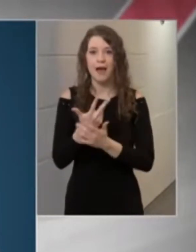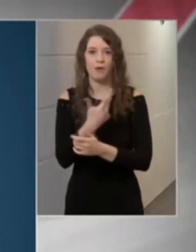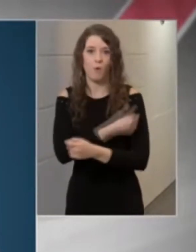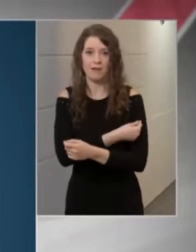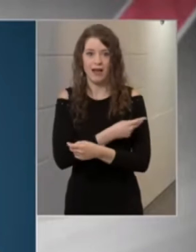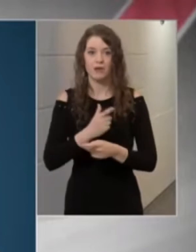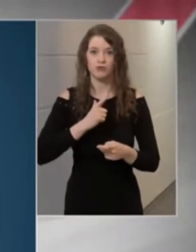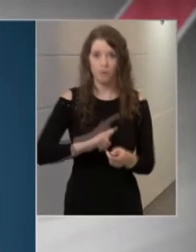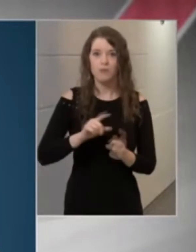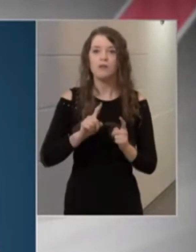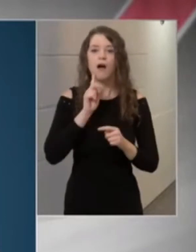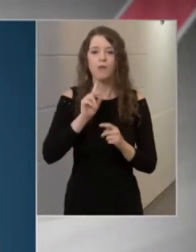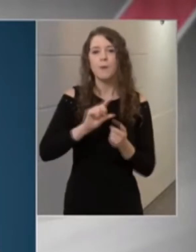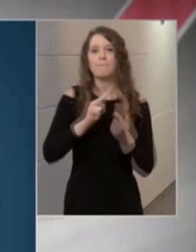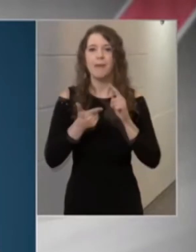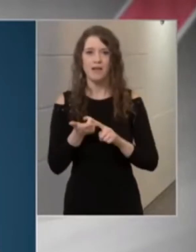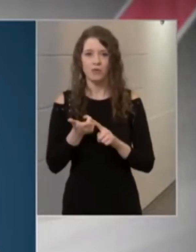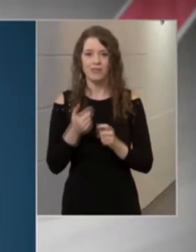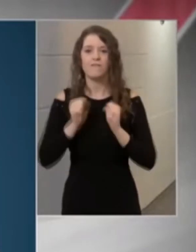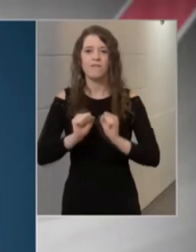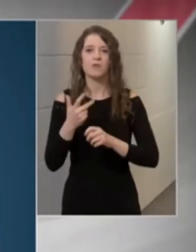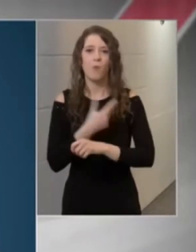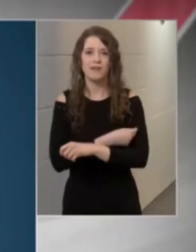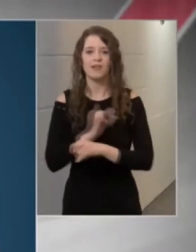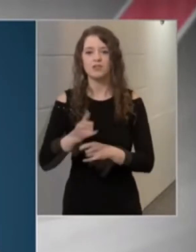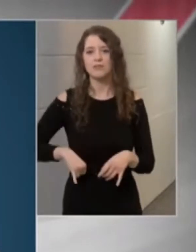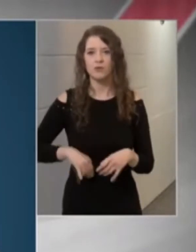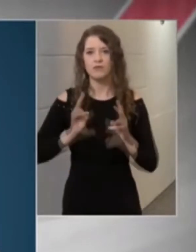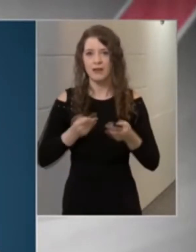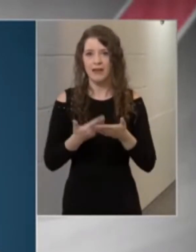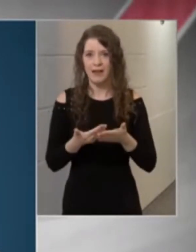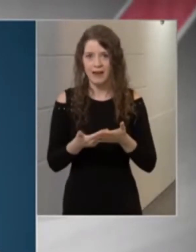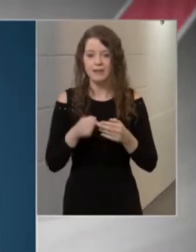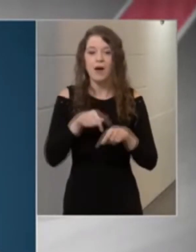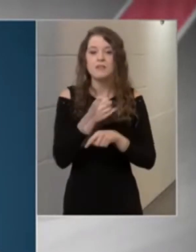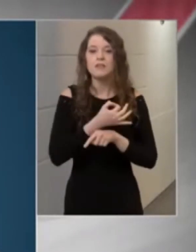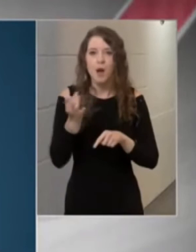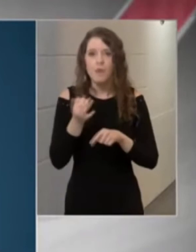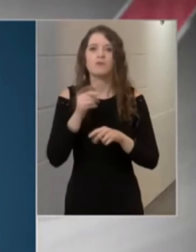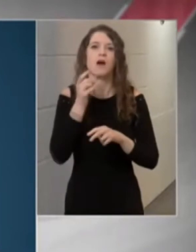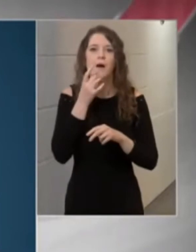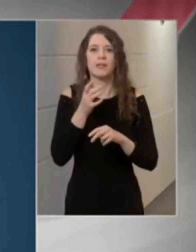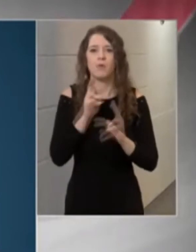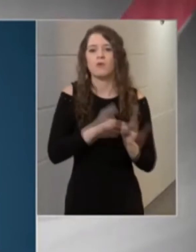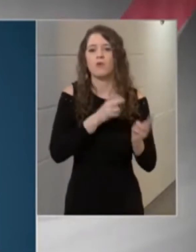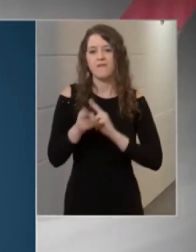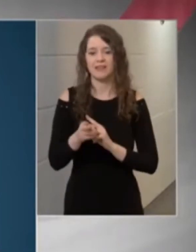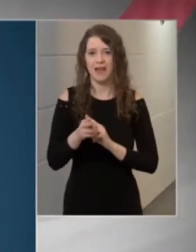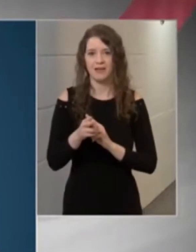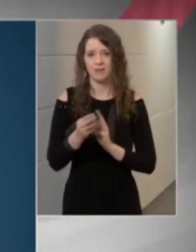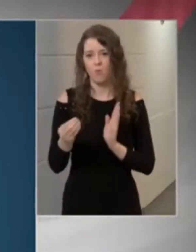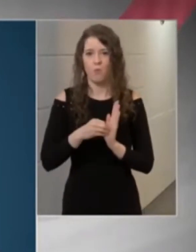második védőoltása is biztosítva legyen azon a napon, amikor erre sor kell, hogy kerüljön.